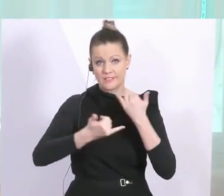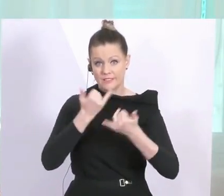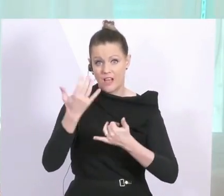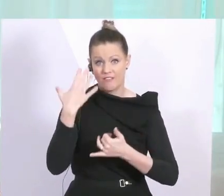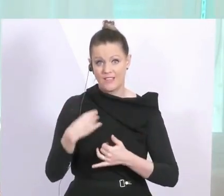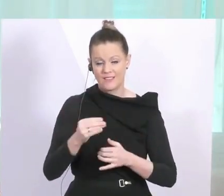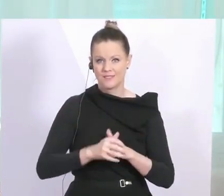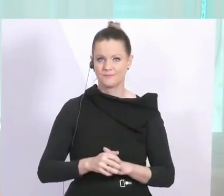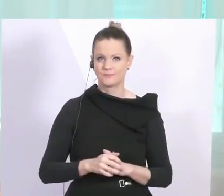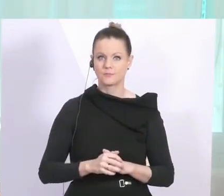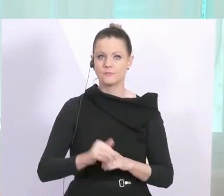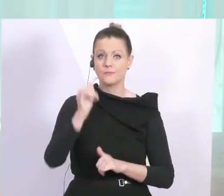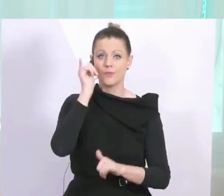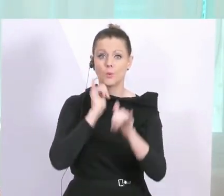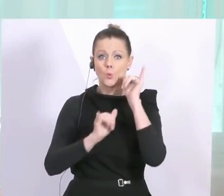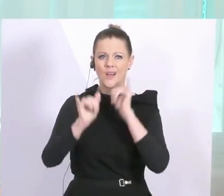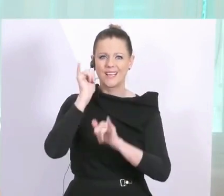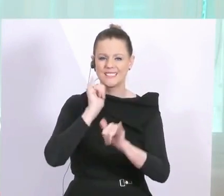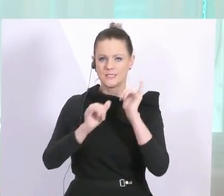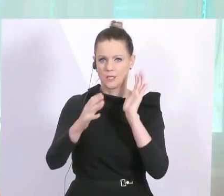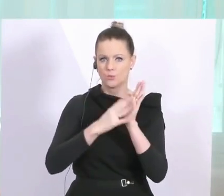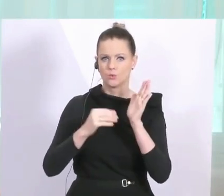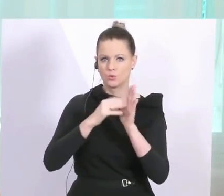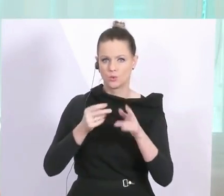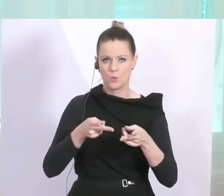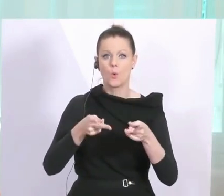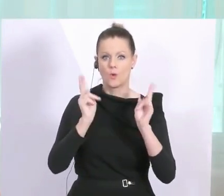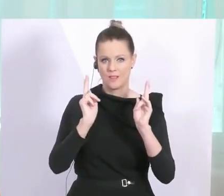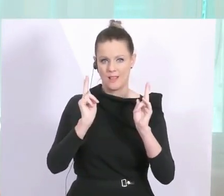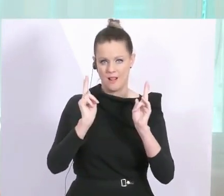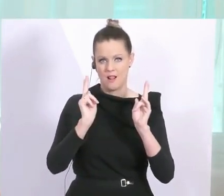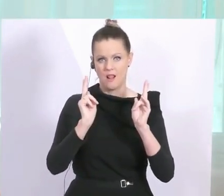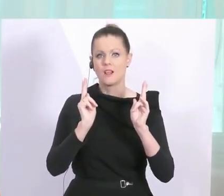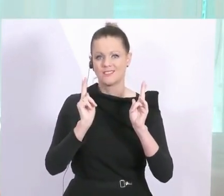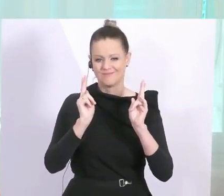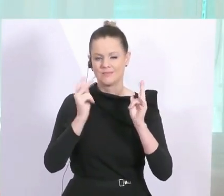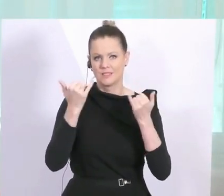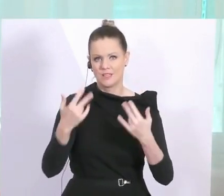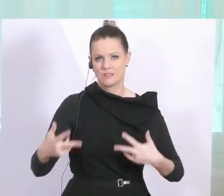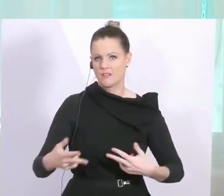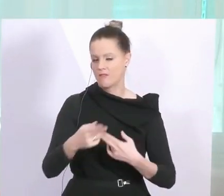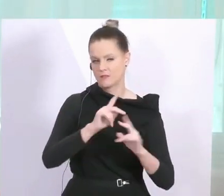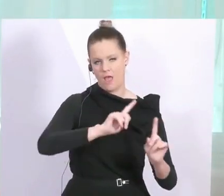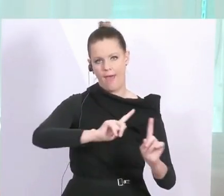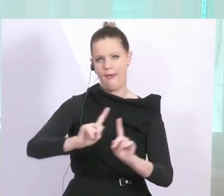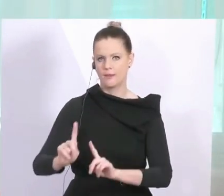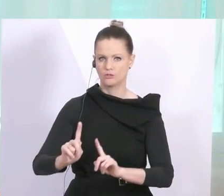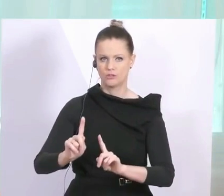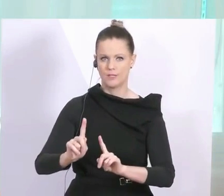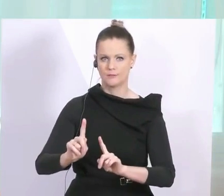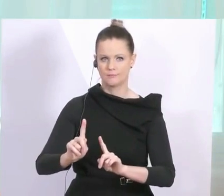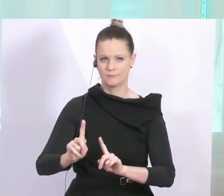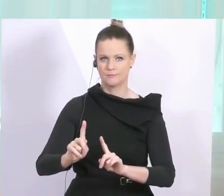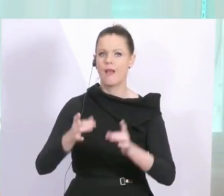wollen die touristische Nutzung von Hotels für diese Phase jetzt einstellen, per